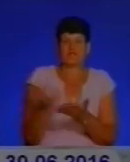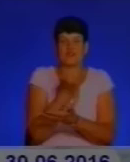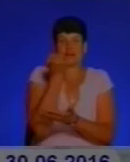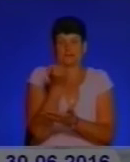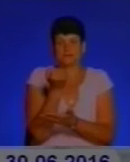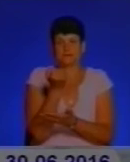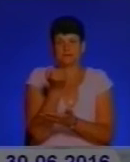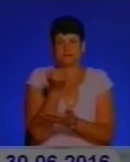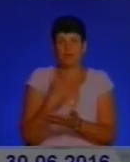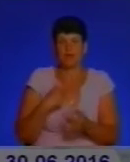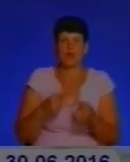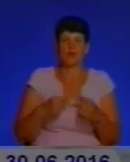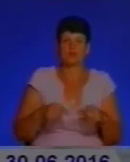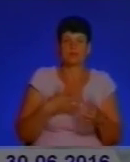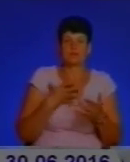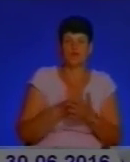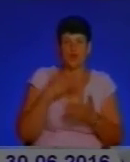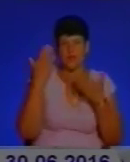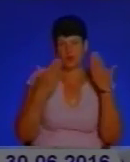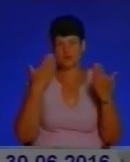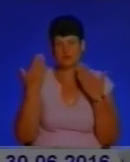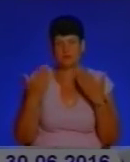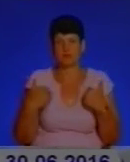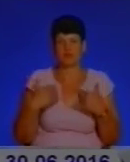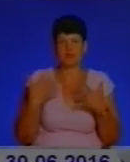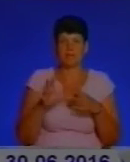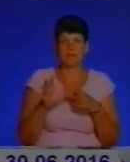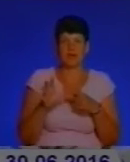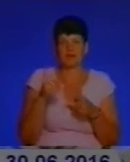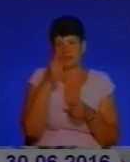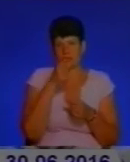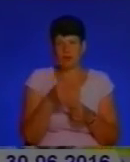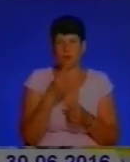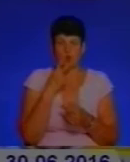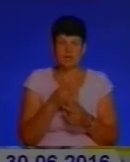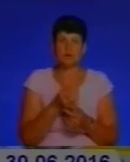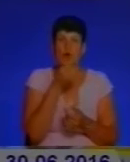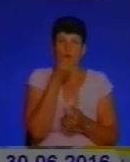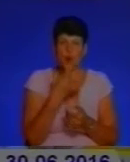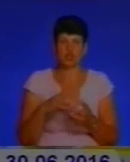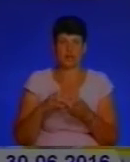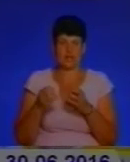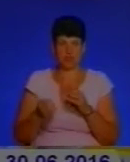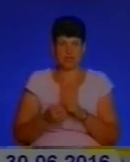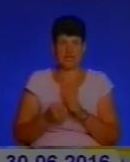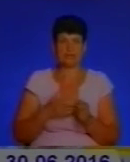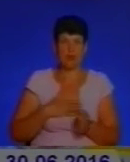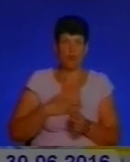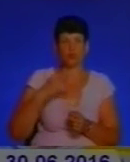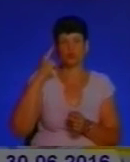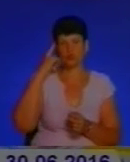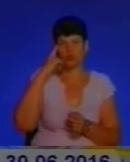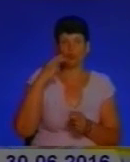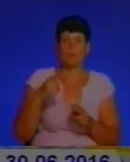ми організовуємо своє дозвілля. Ось ми вже п'ятий рік показуємо такий хороший результат і, в мою думку, без